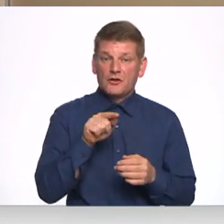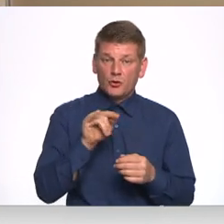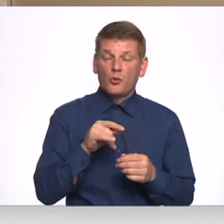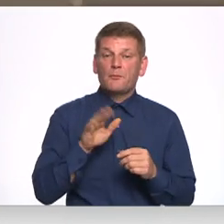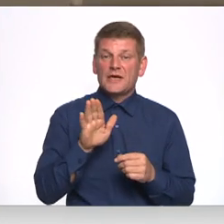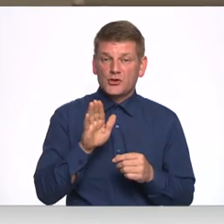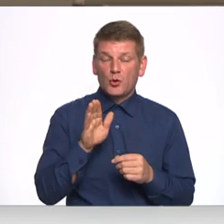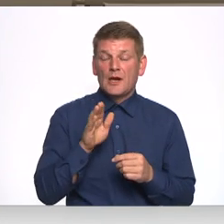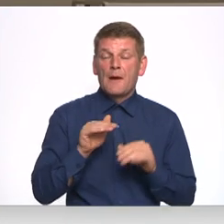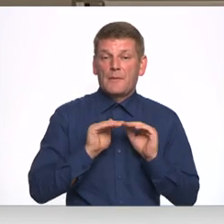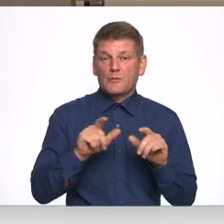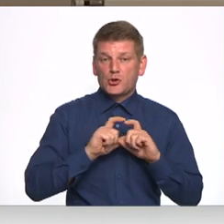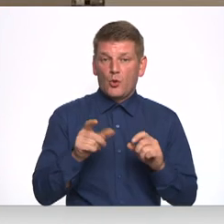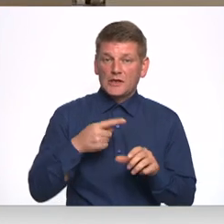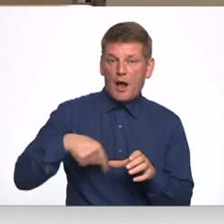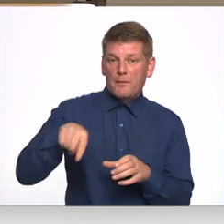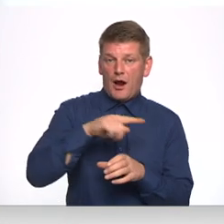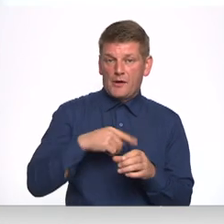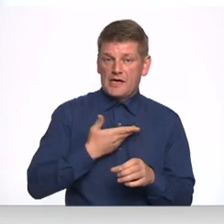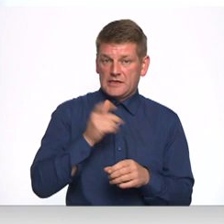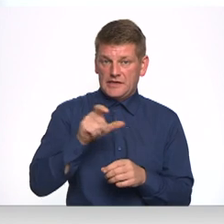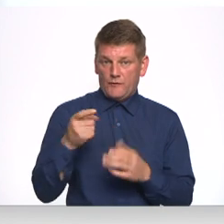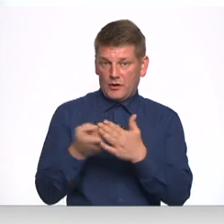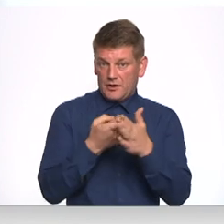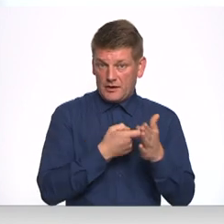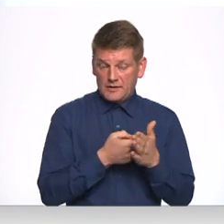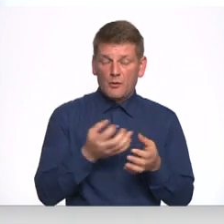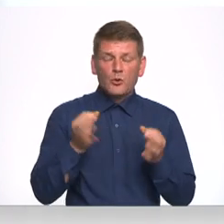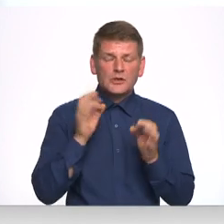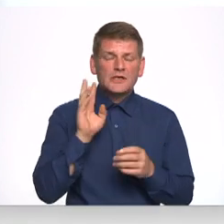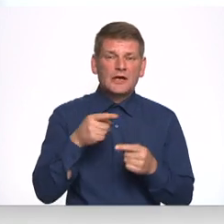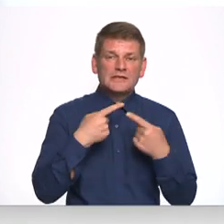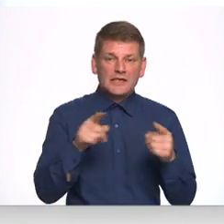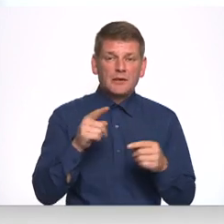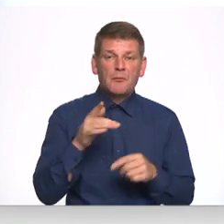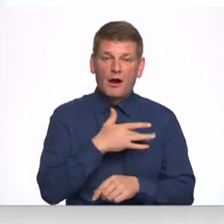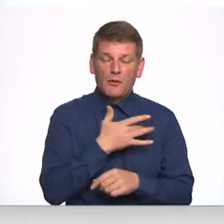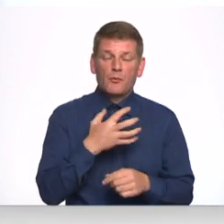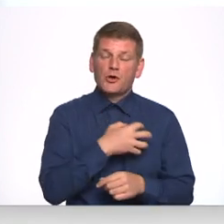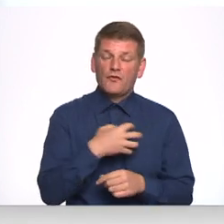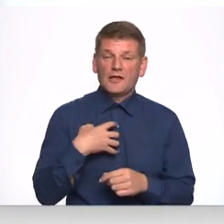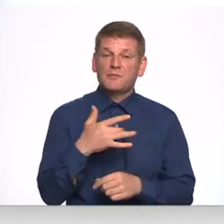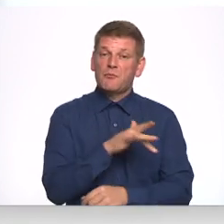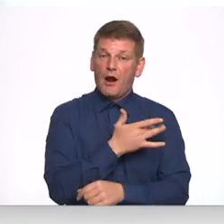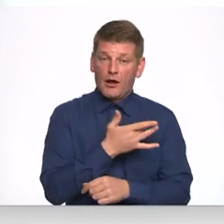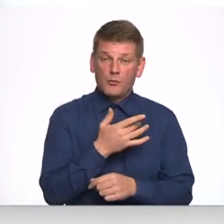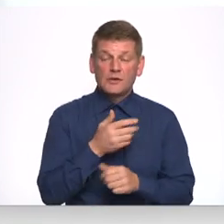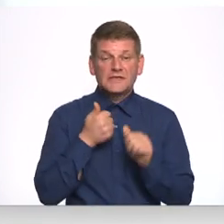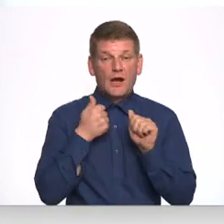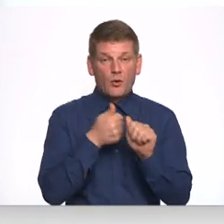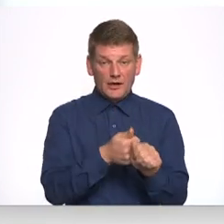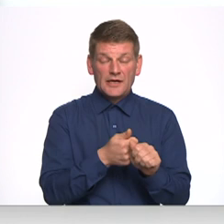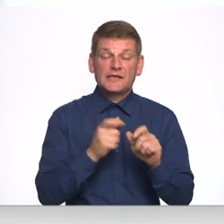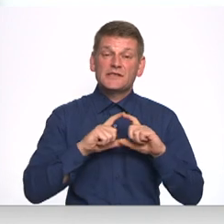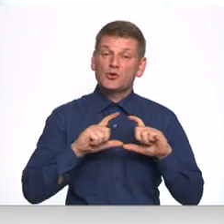pamatskolu apkaimju iedzīvotājus. Būtiski ir tas, ka daudz citi pakalpojumi, pašvaldības pakalpojumi seko līdzi